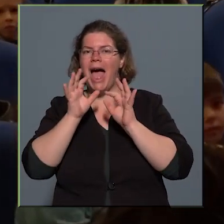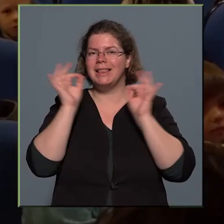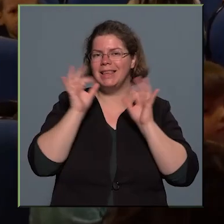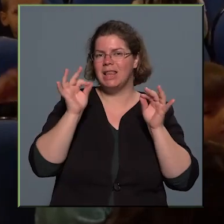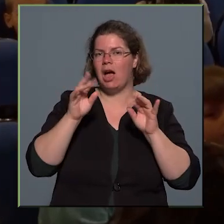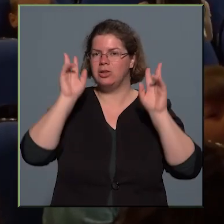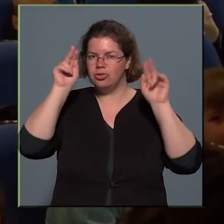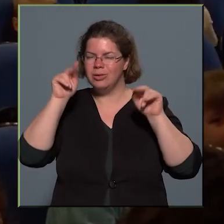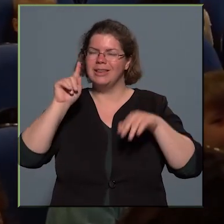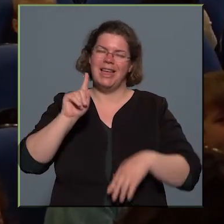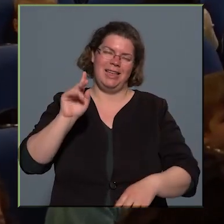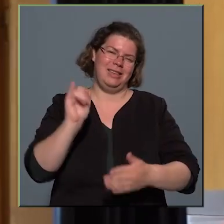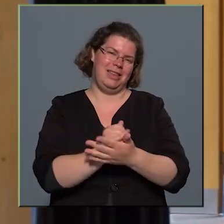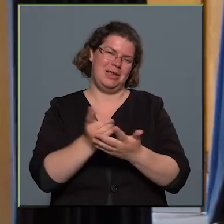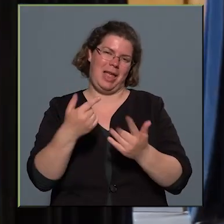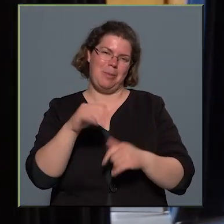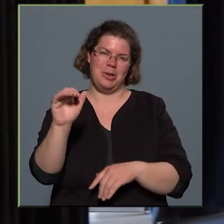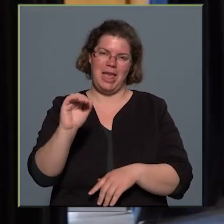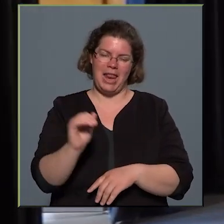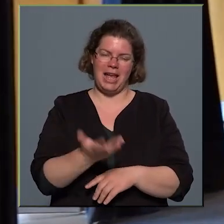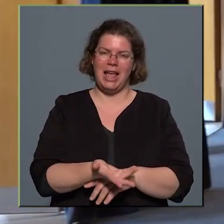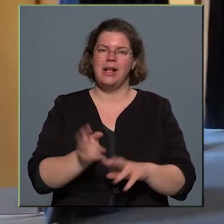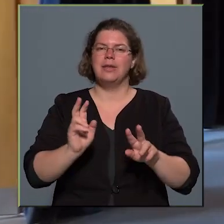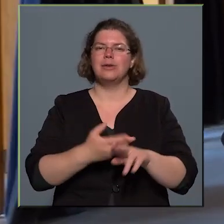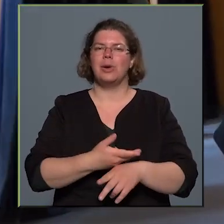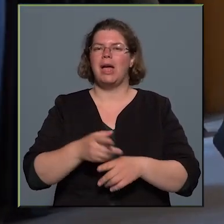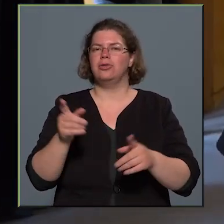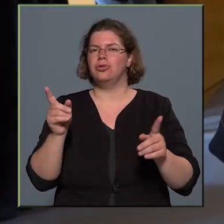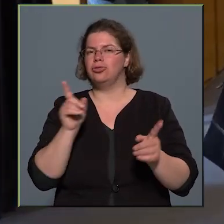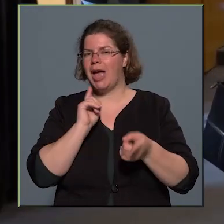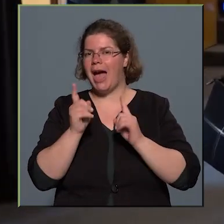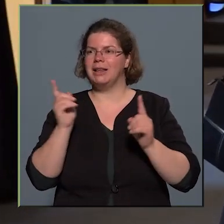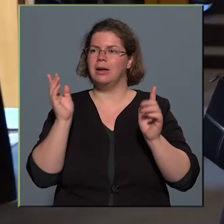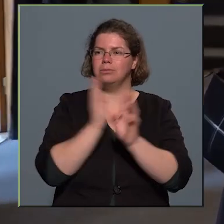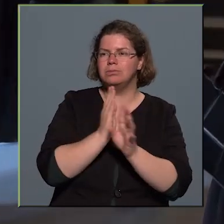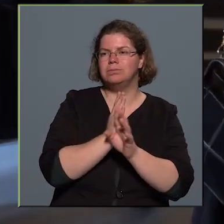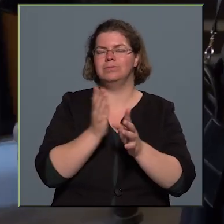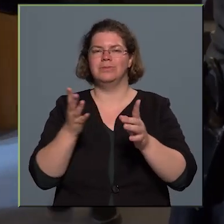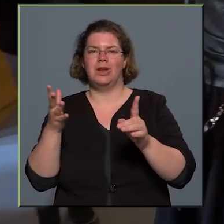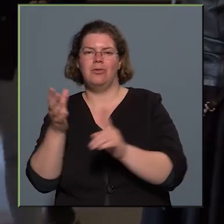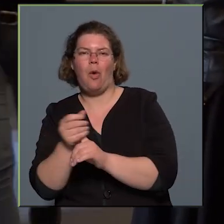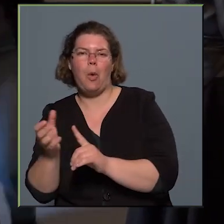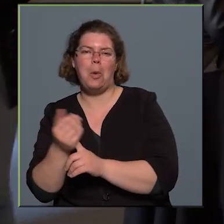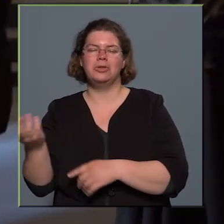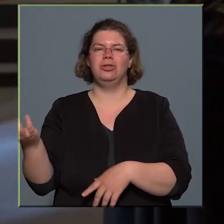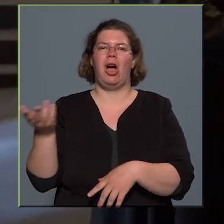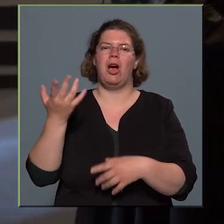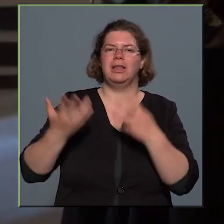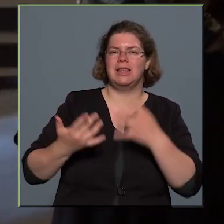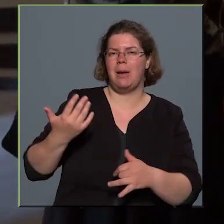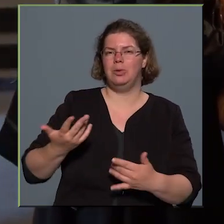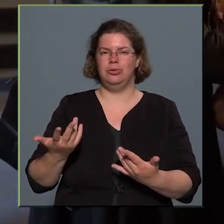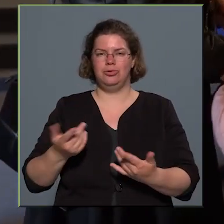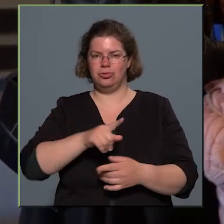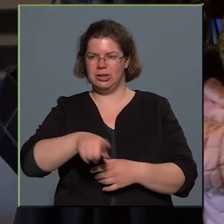ők gyerekek. Tehát a szokásos játék, bujócska, fogócska, kiszámolósdi, tehát ezeken túl,